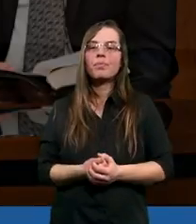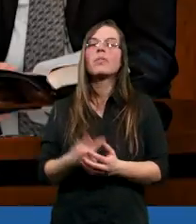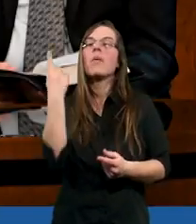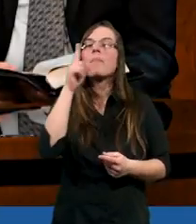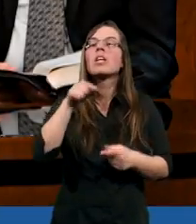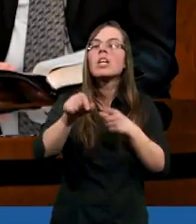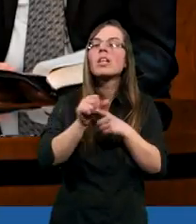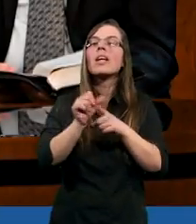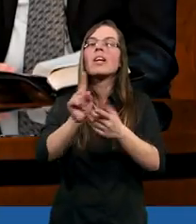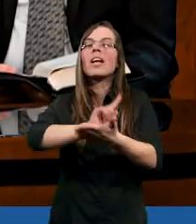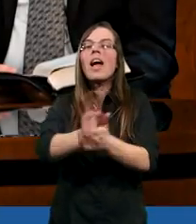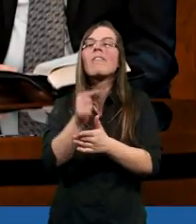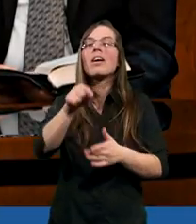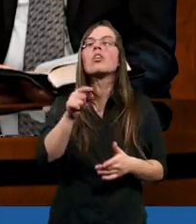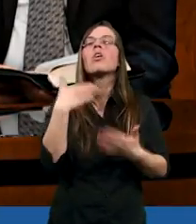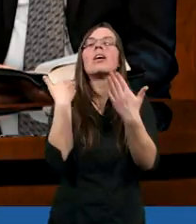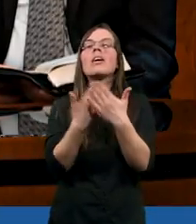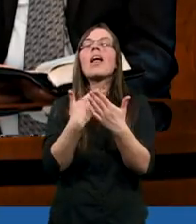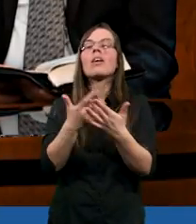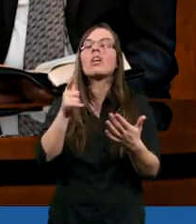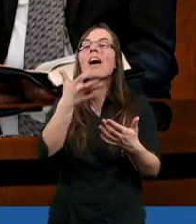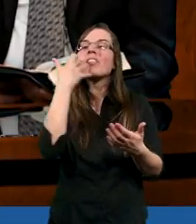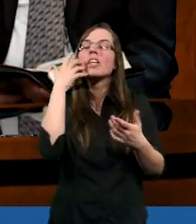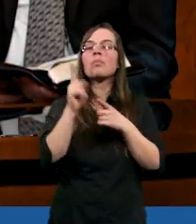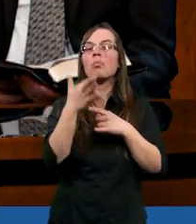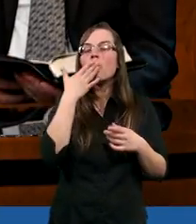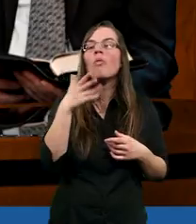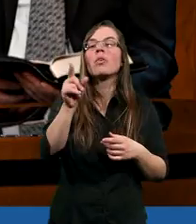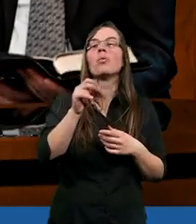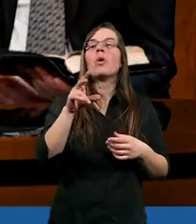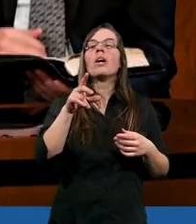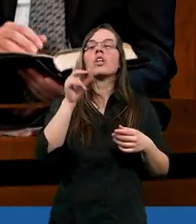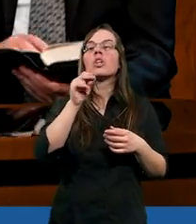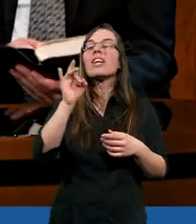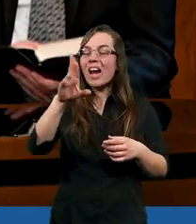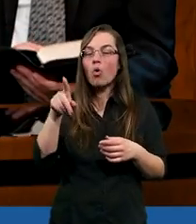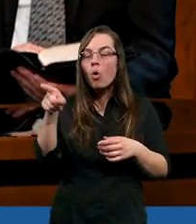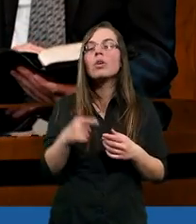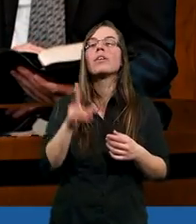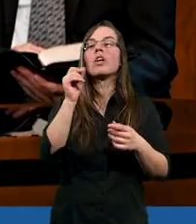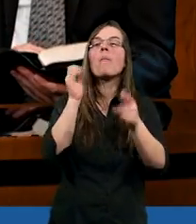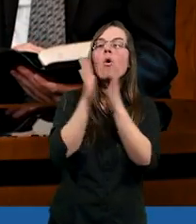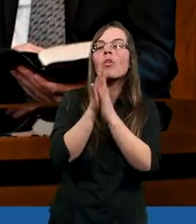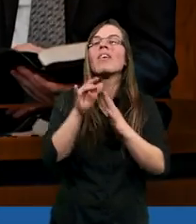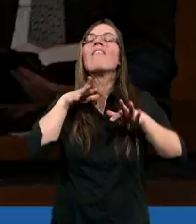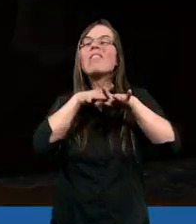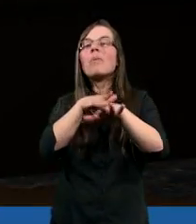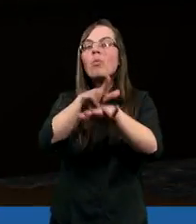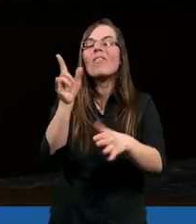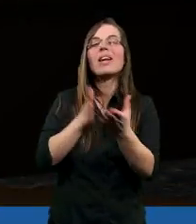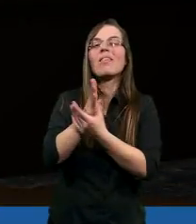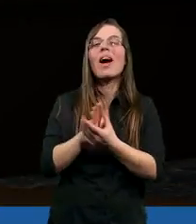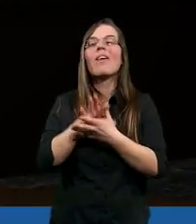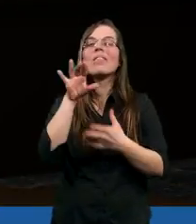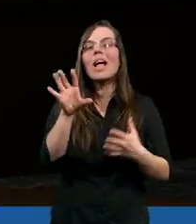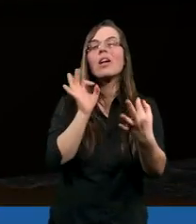Ale myślę, że to też jest efekt tego, co chyba Grzegorz wcześniej mówił, że modlitwa jakby wypływa z wiary, ale